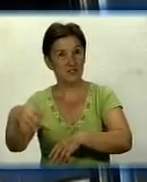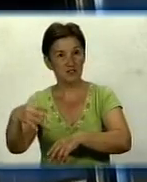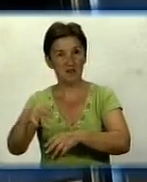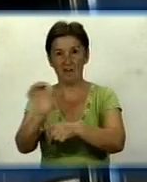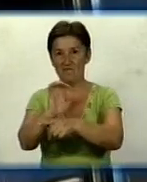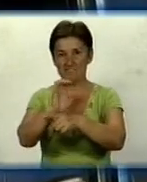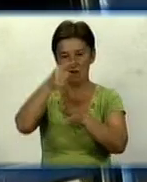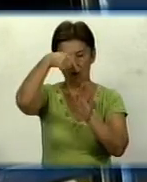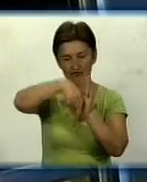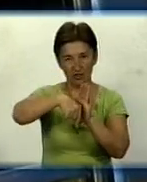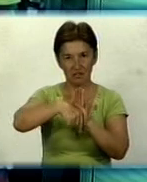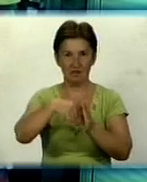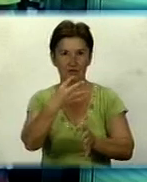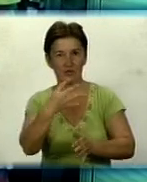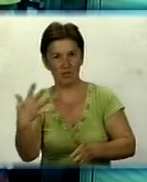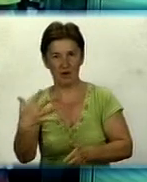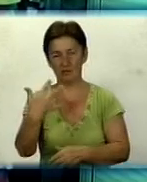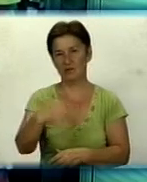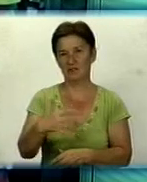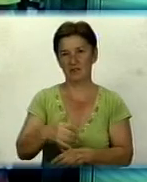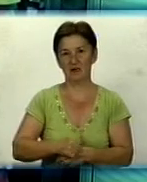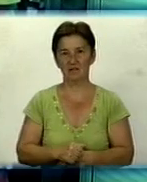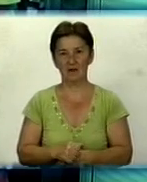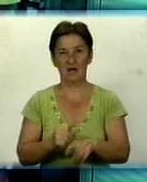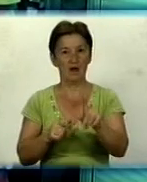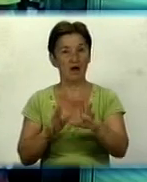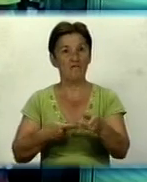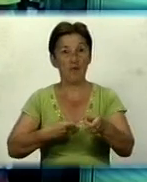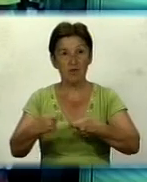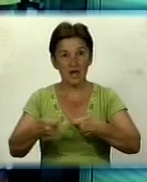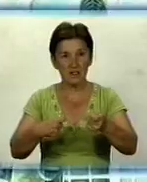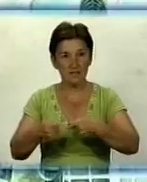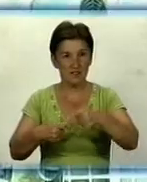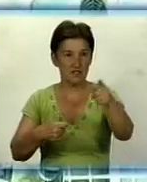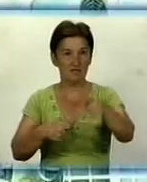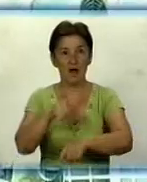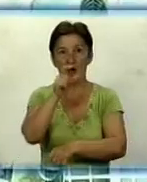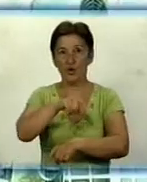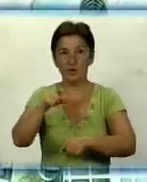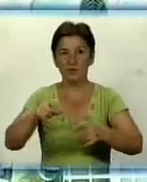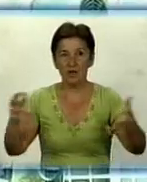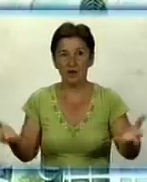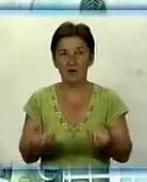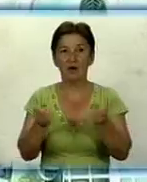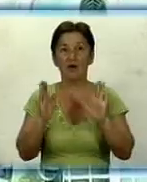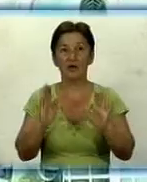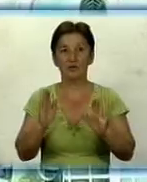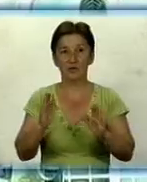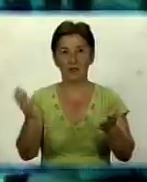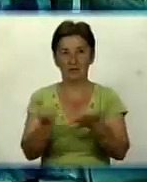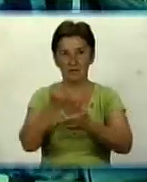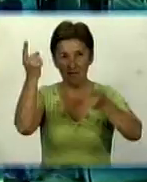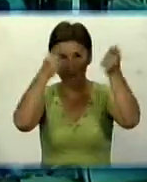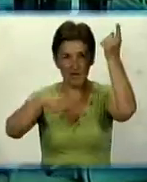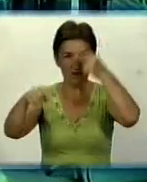машині десь 45-50. Більш радикальні методи у продавців цього ринку. Тут людей виручають не лише вентилятори, а їх винахідливість.